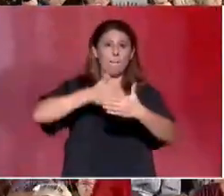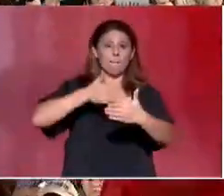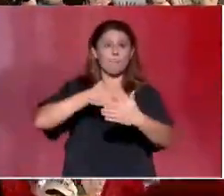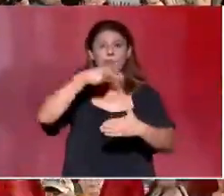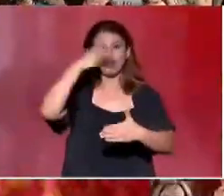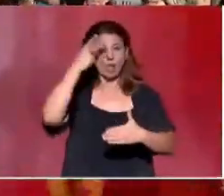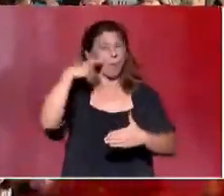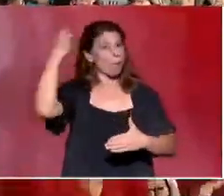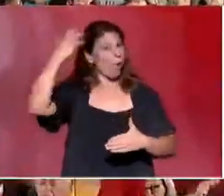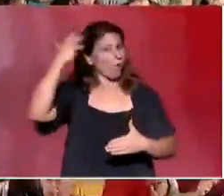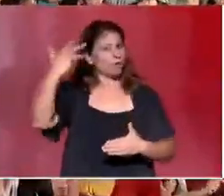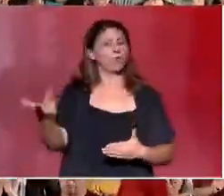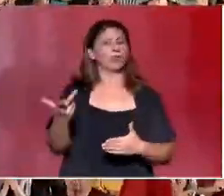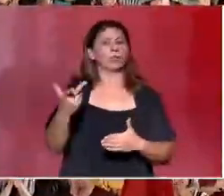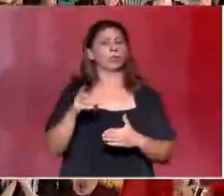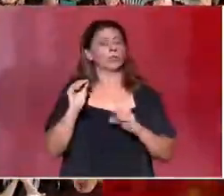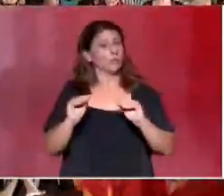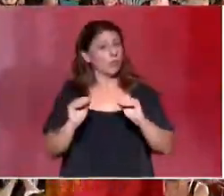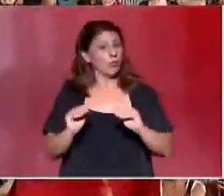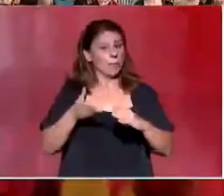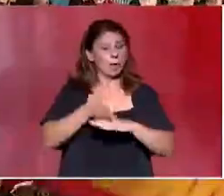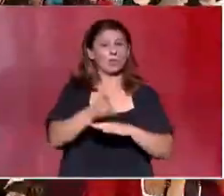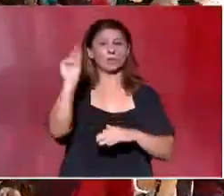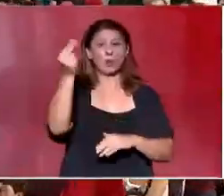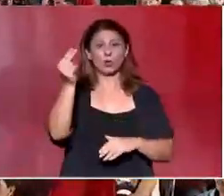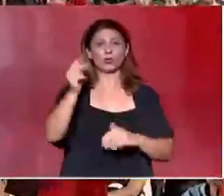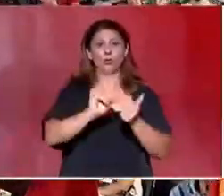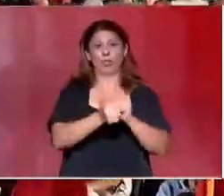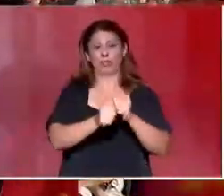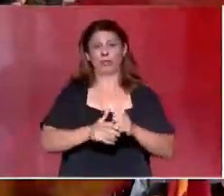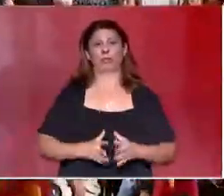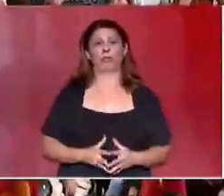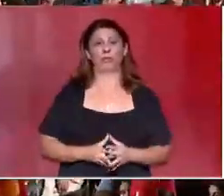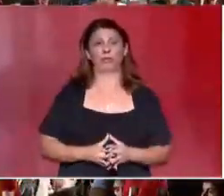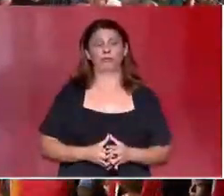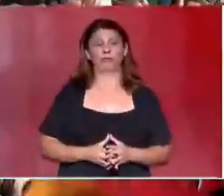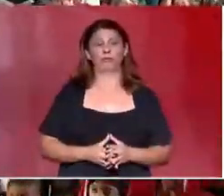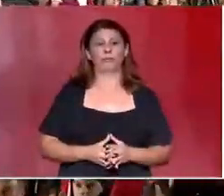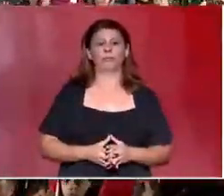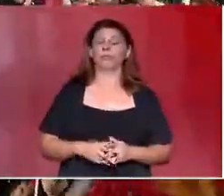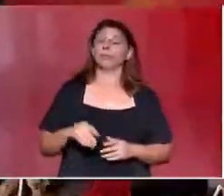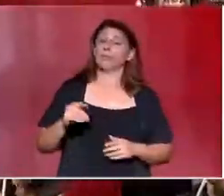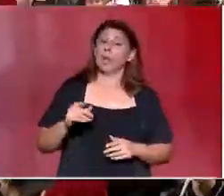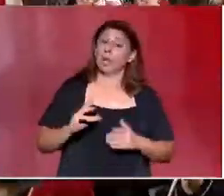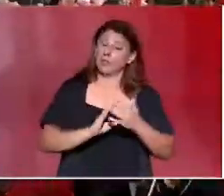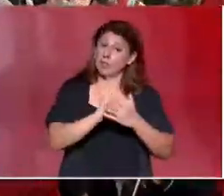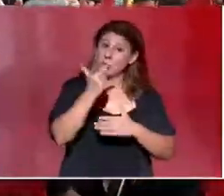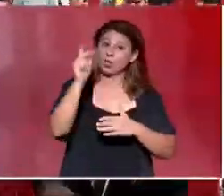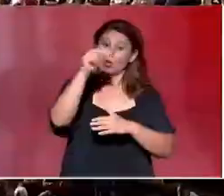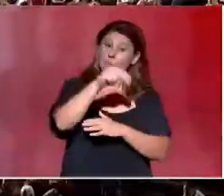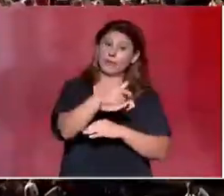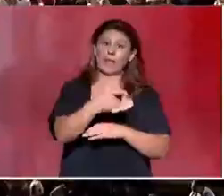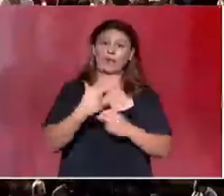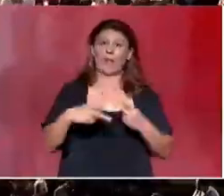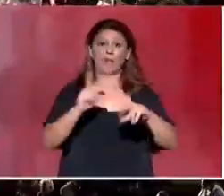μόρφωση, στις σπουδές, στην πρόσβαση στον πολιτισμό και τον αθλητισμό, στη δημιουργική αξιοποίηση του ελεύθερου χρόνου,